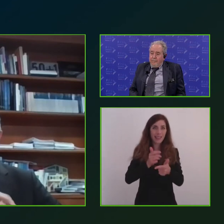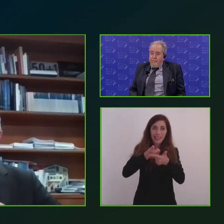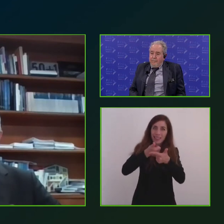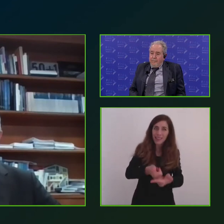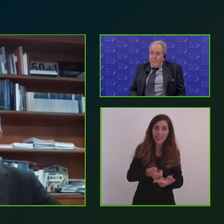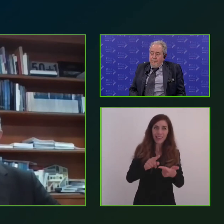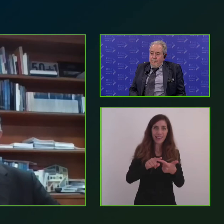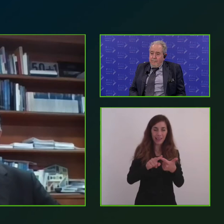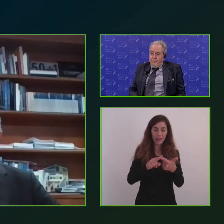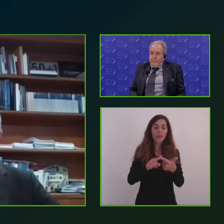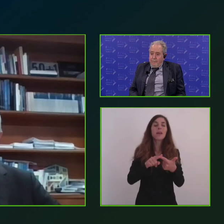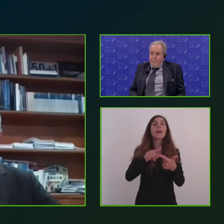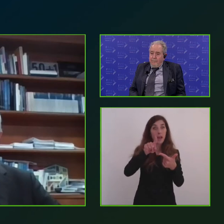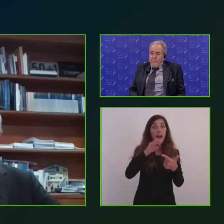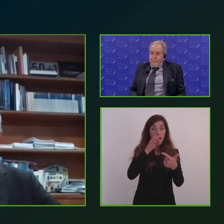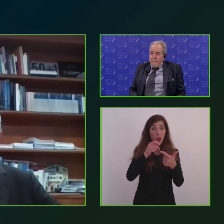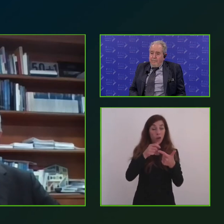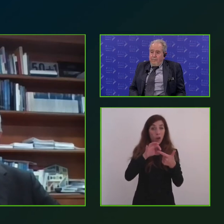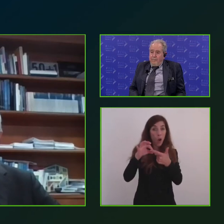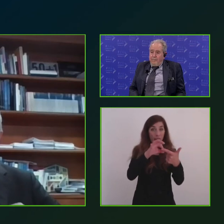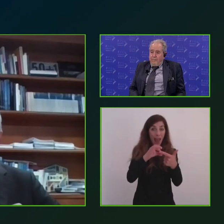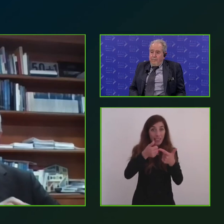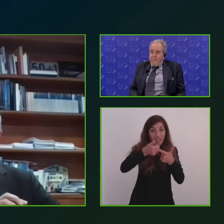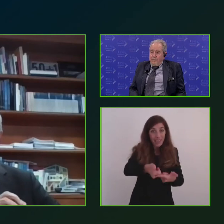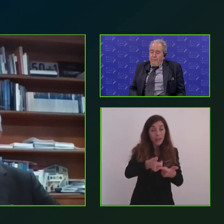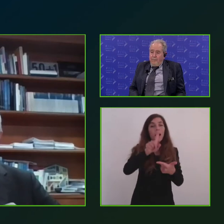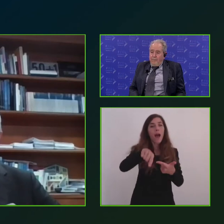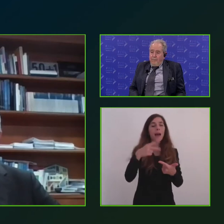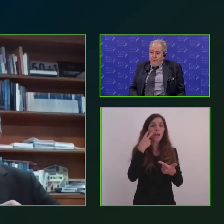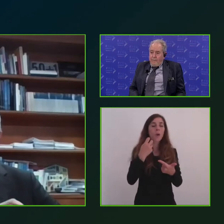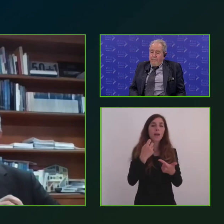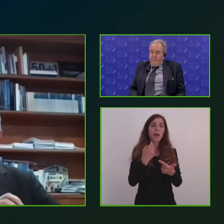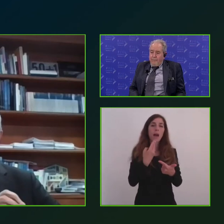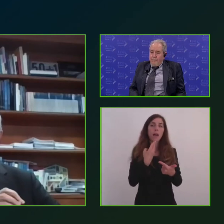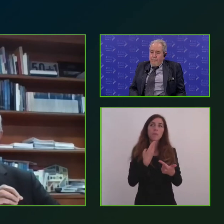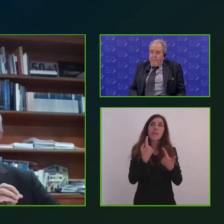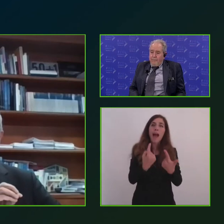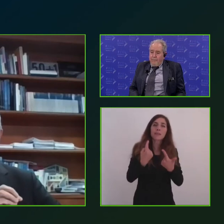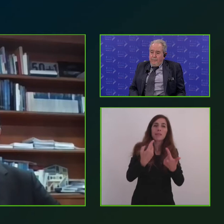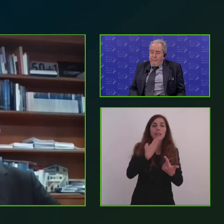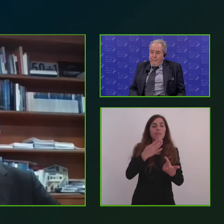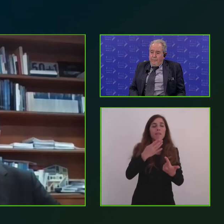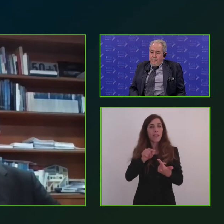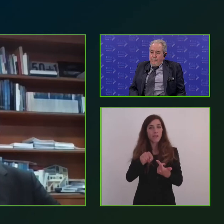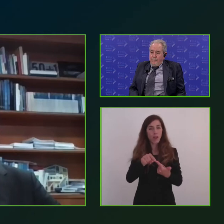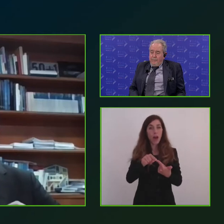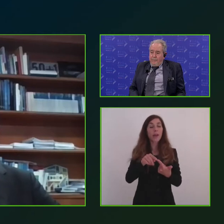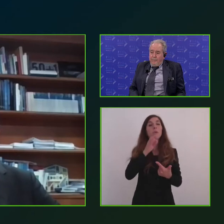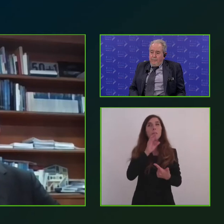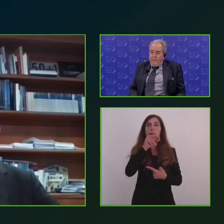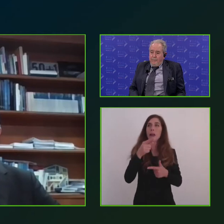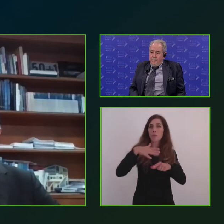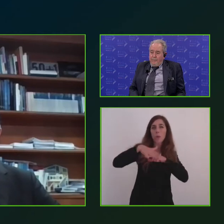coerenti con le aspettative dei beneficiari. Quindi competenze tecniche,